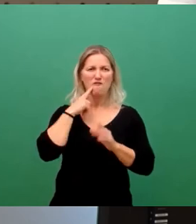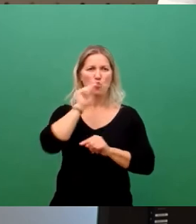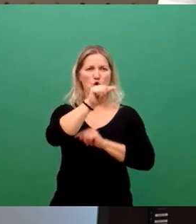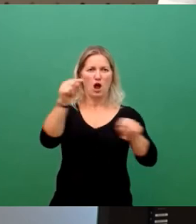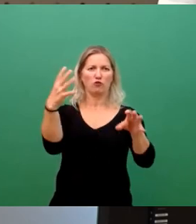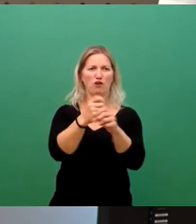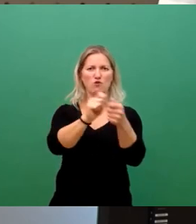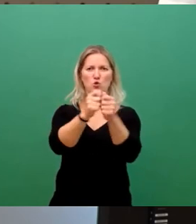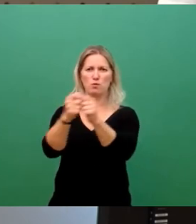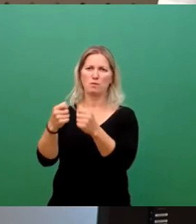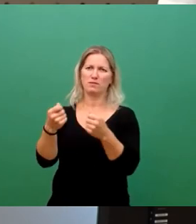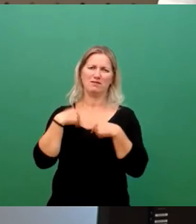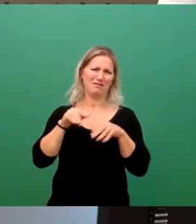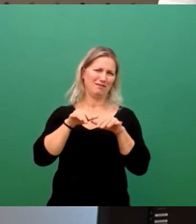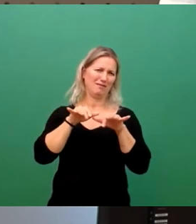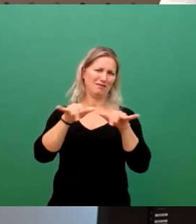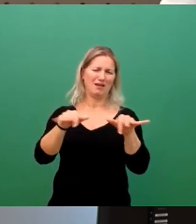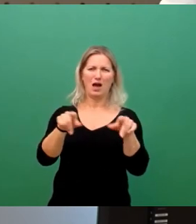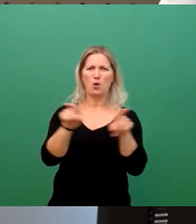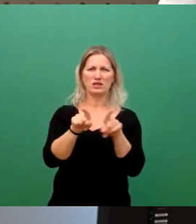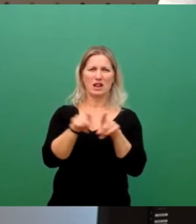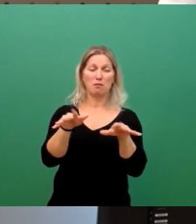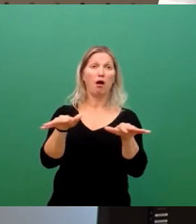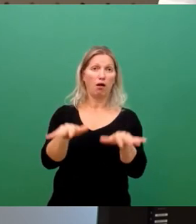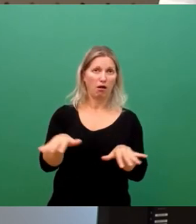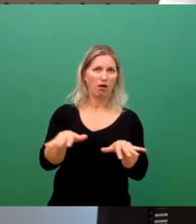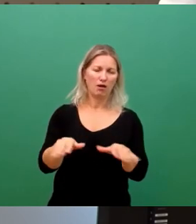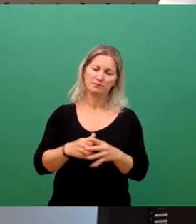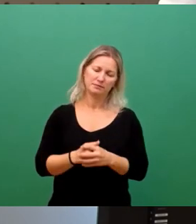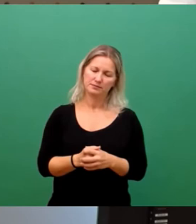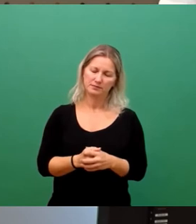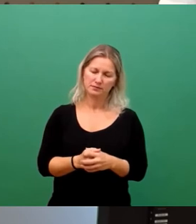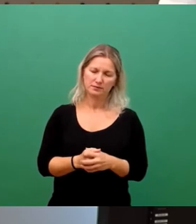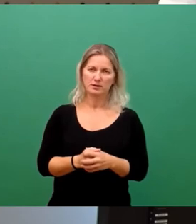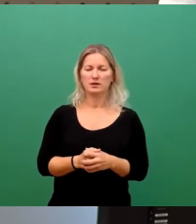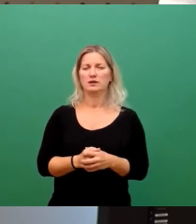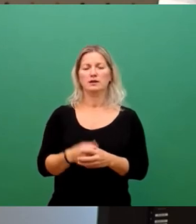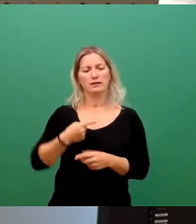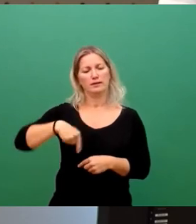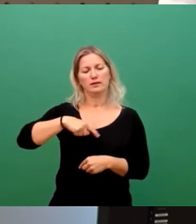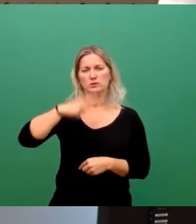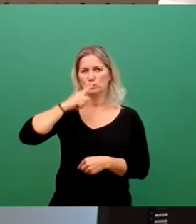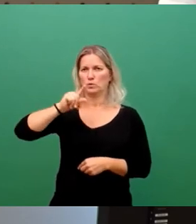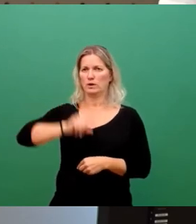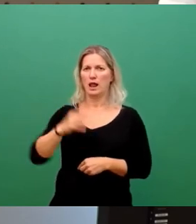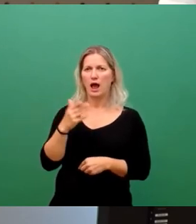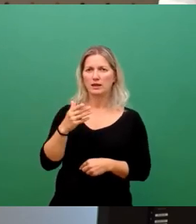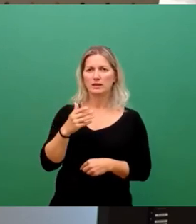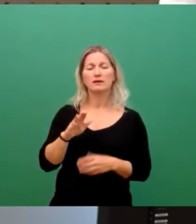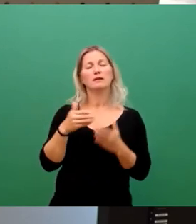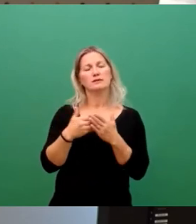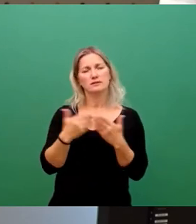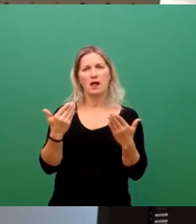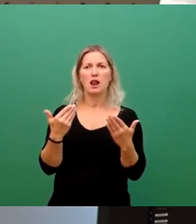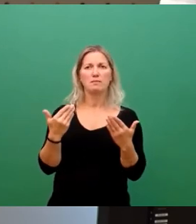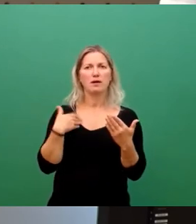Sicht die Menschen ein Stück weit Sand auch in die Augen. Und ich würde herzlich da auch ein bisschen größeren Bogen noch spannen wollen. Wir